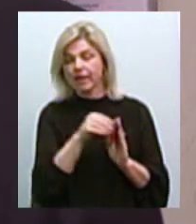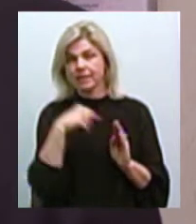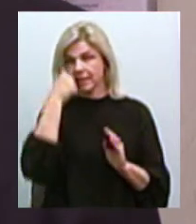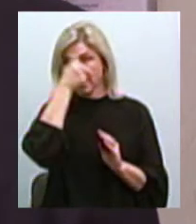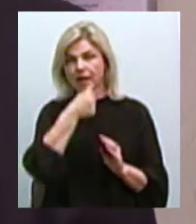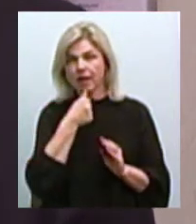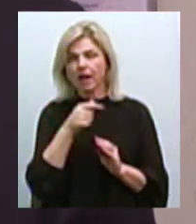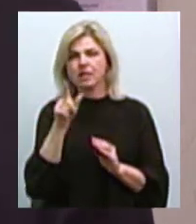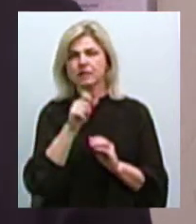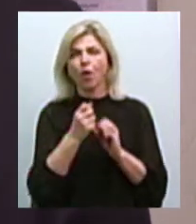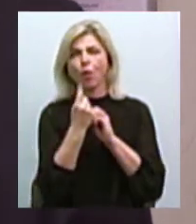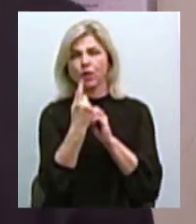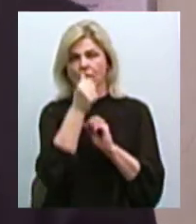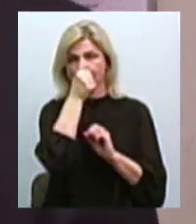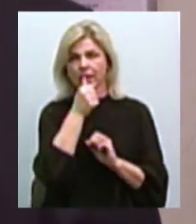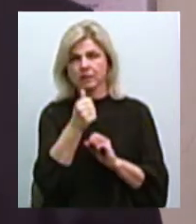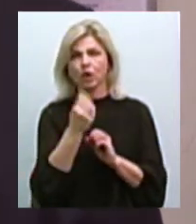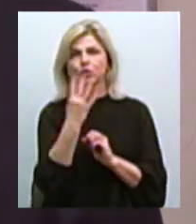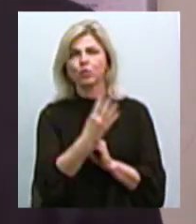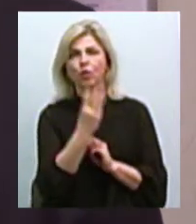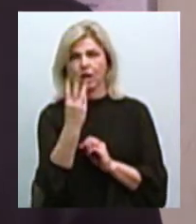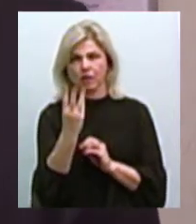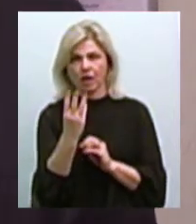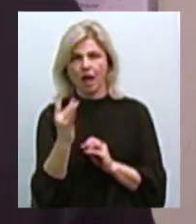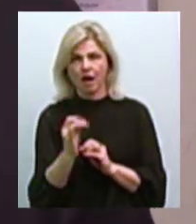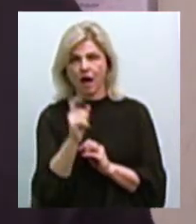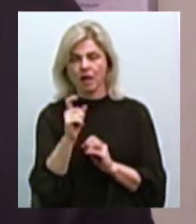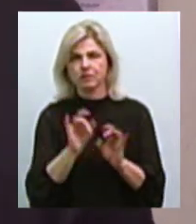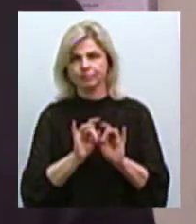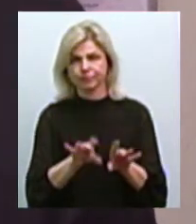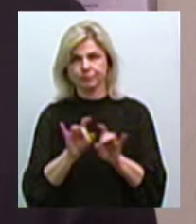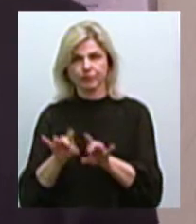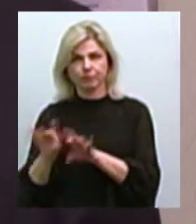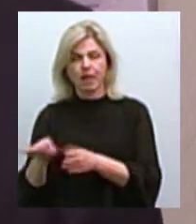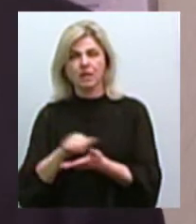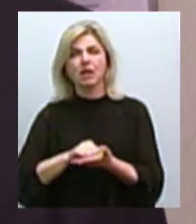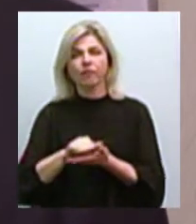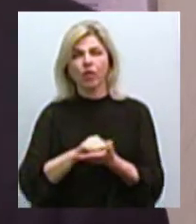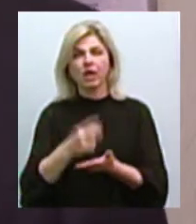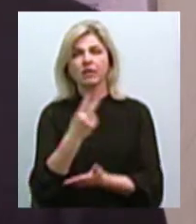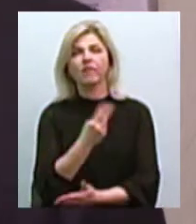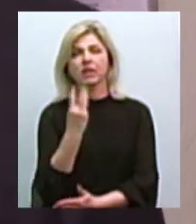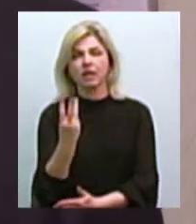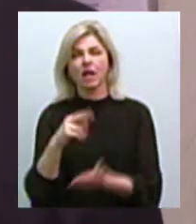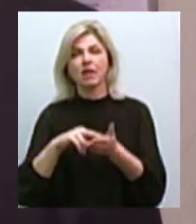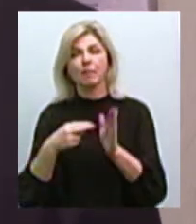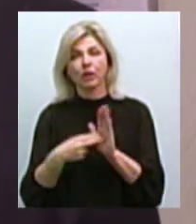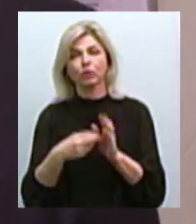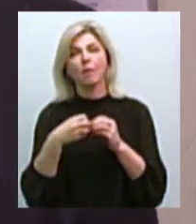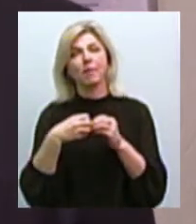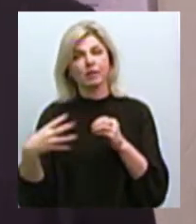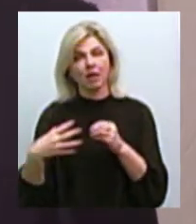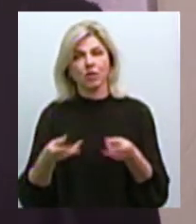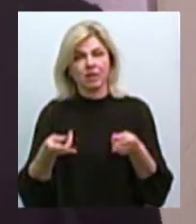11 місяців, 43 розрядтів. Із них заасфальтовано 23, заплановано 15, тобто